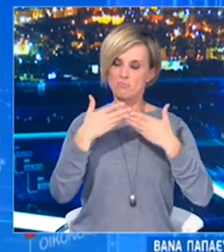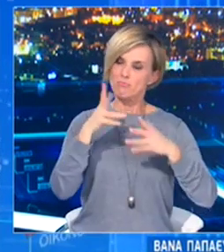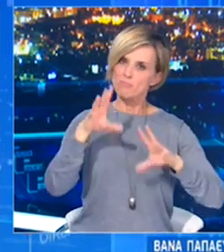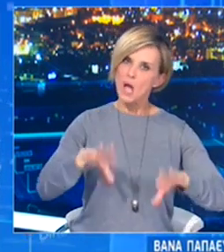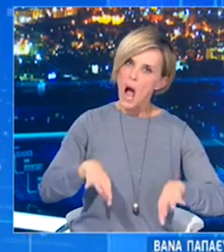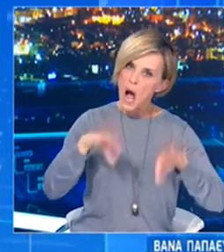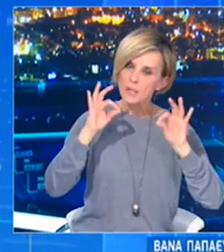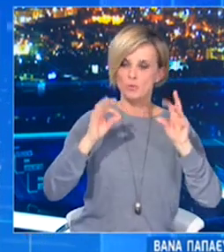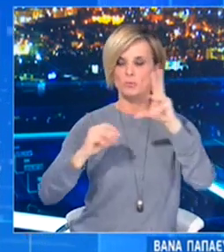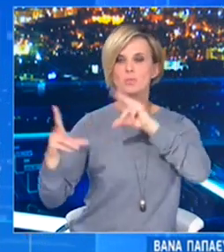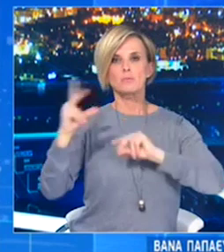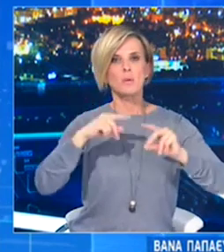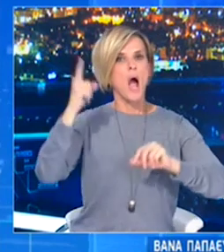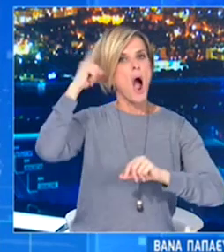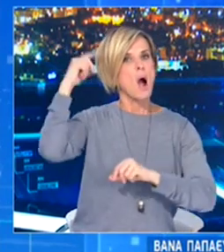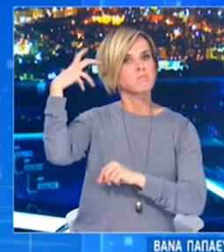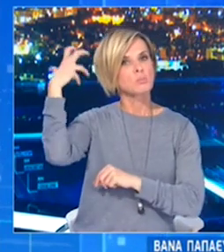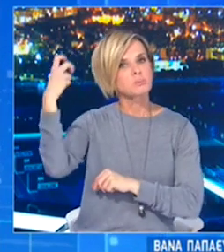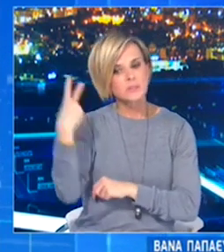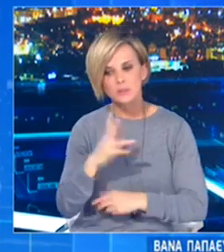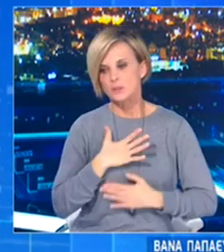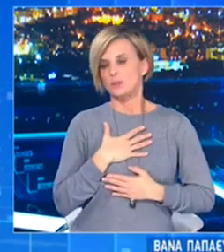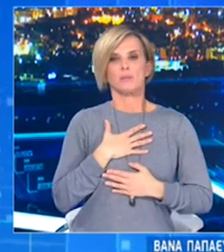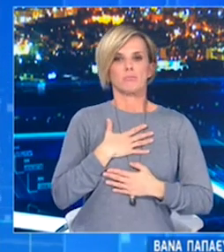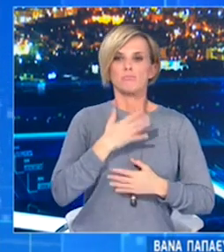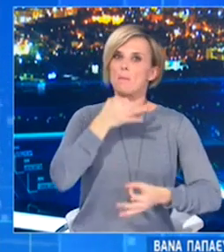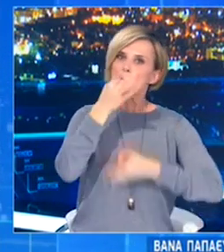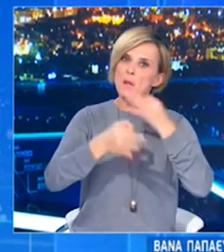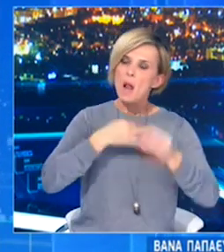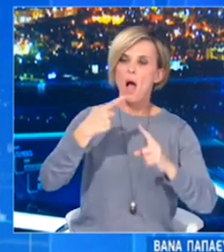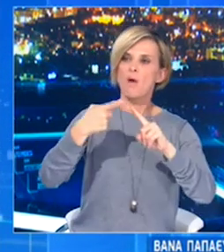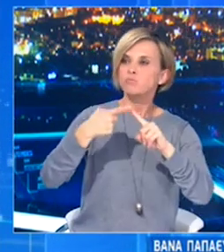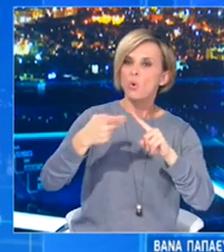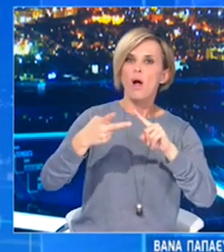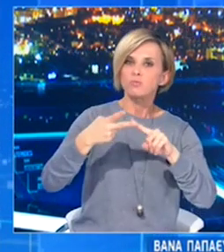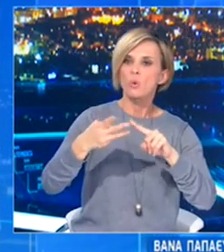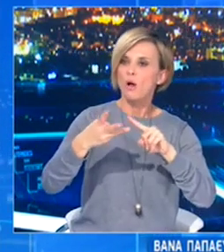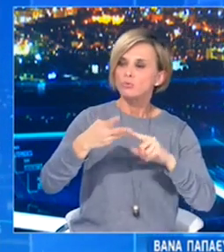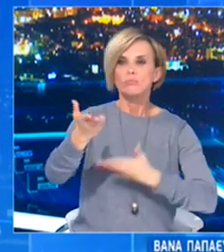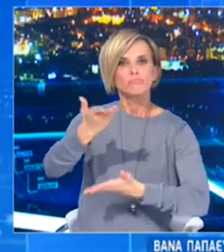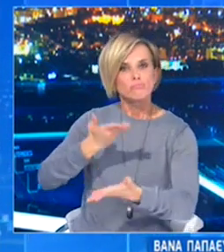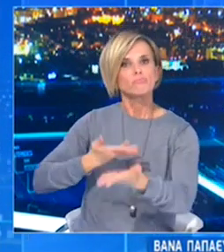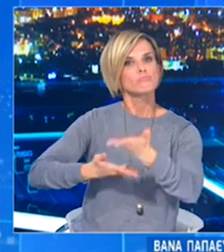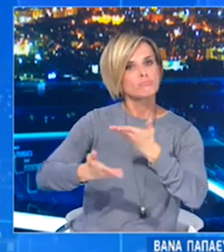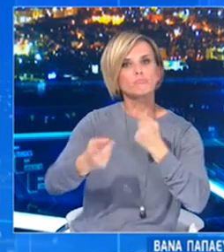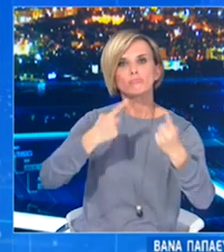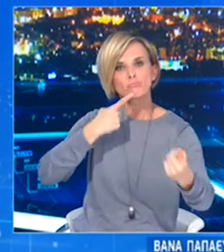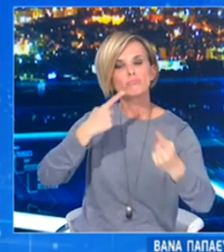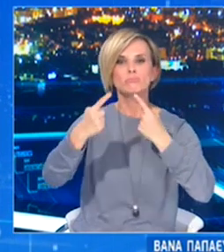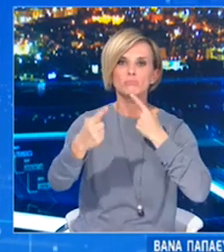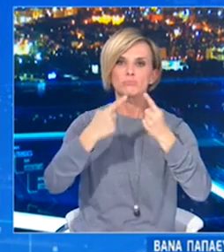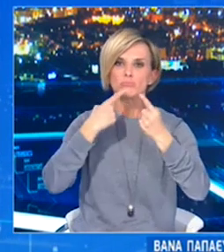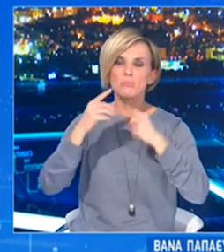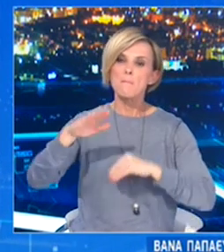εκφράζει τις απόψεις του και επιχειρηματολογεί για τη θέση που λαμβάνει και στη συνέχεια, μετά